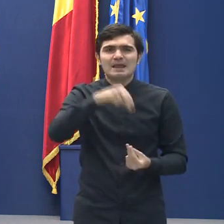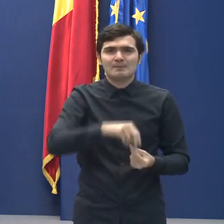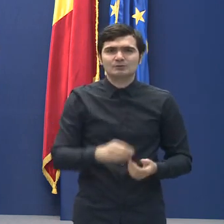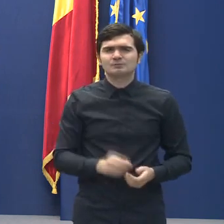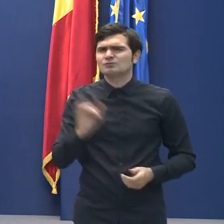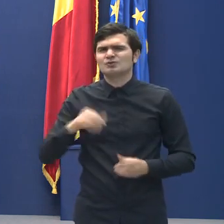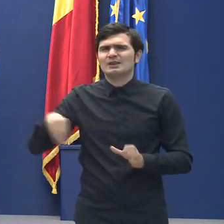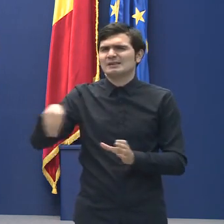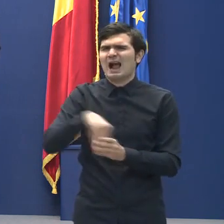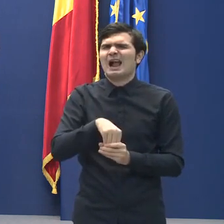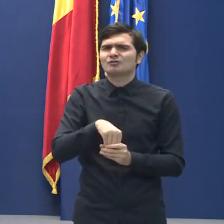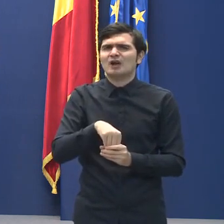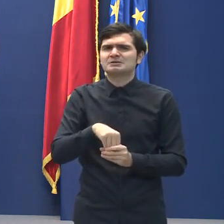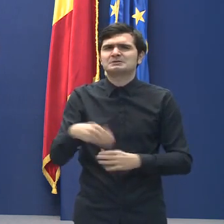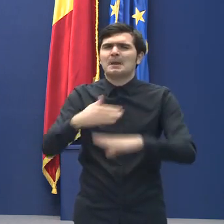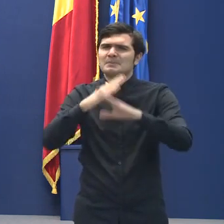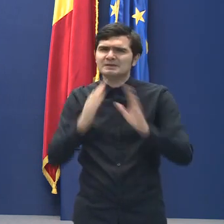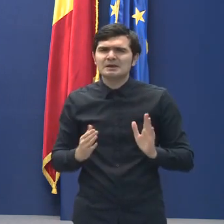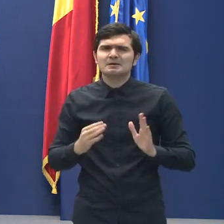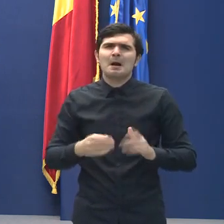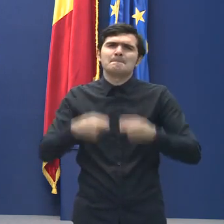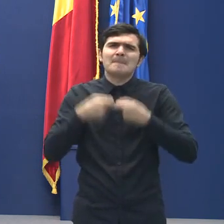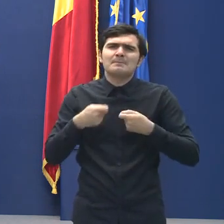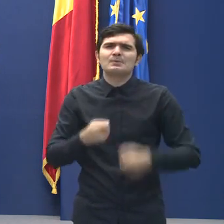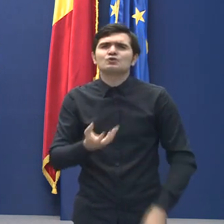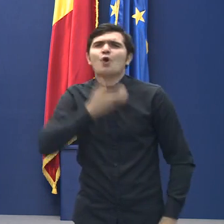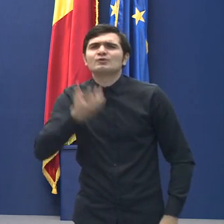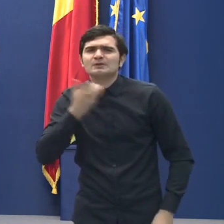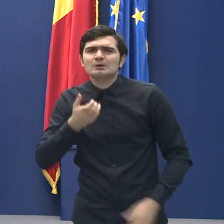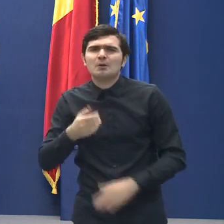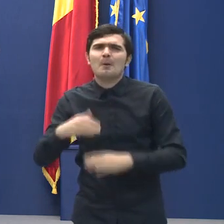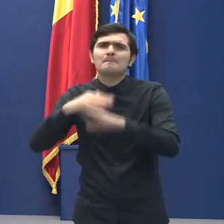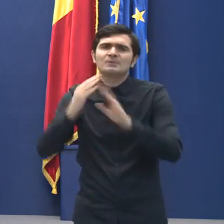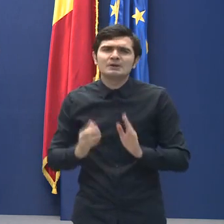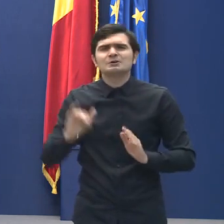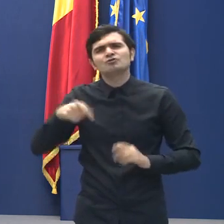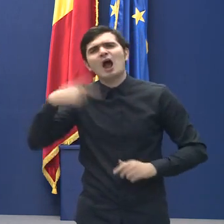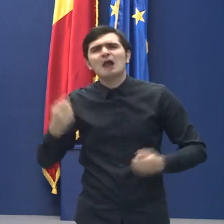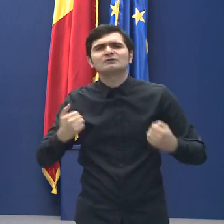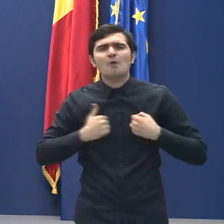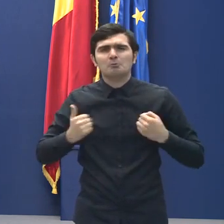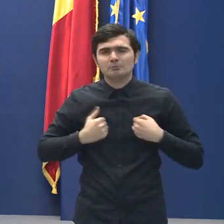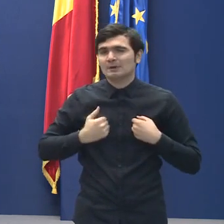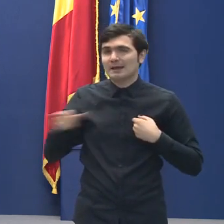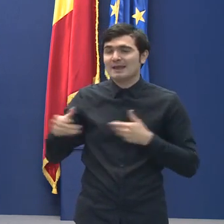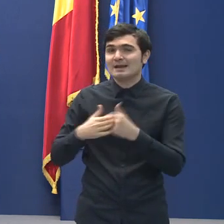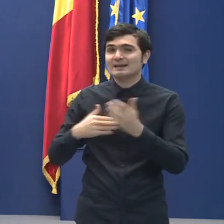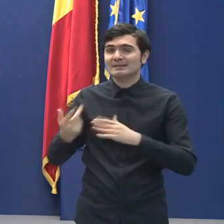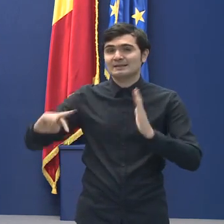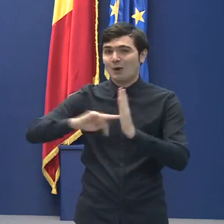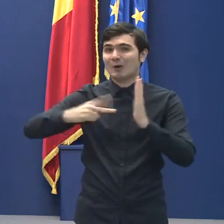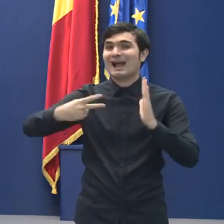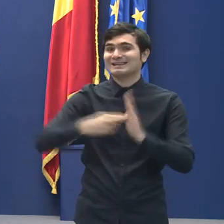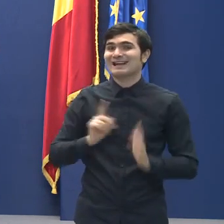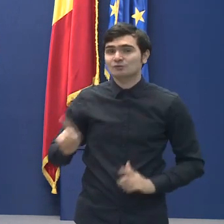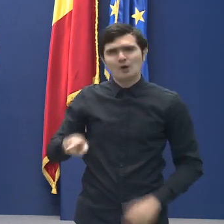parohiei, membrii Consiliilor Parohiale și voluntarii, în calitate de organizatori, vor